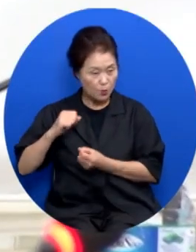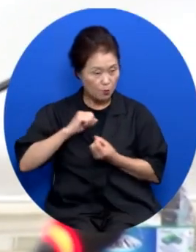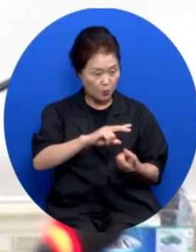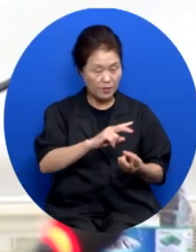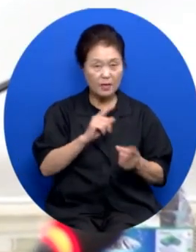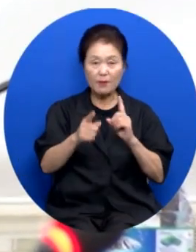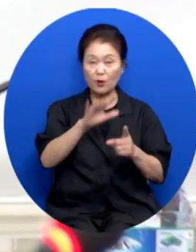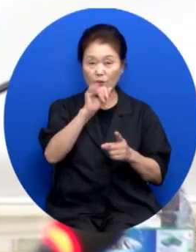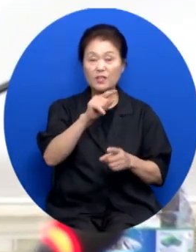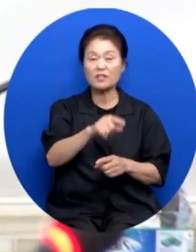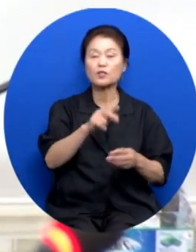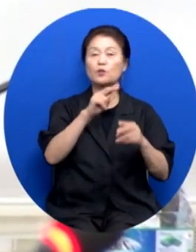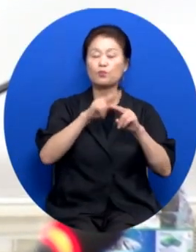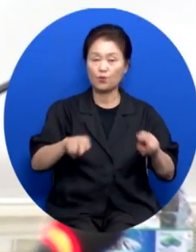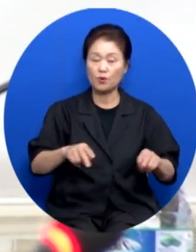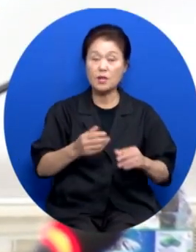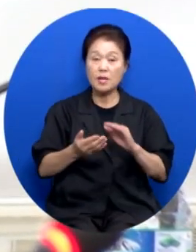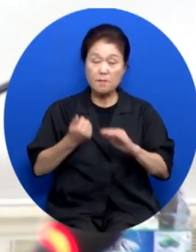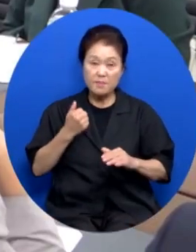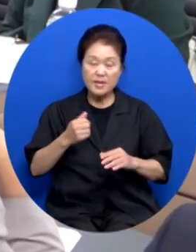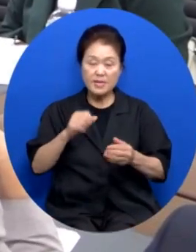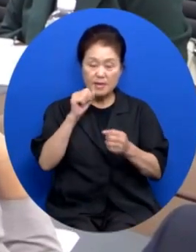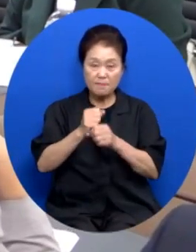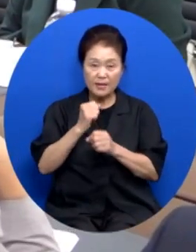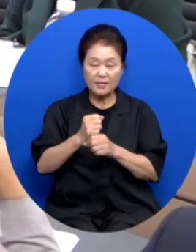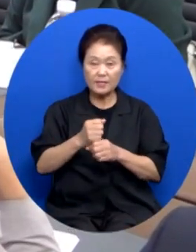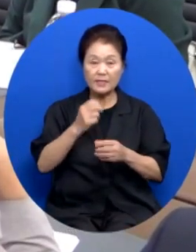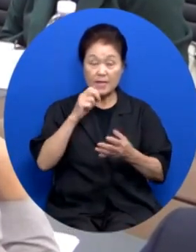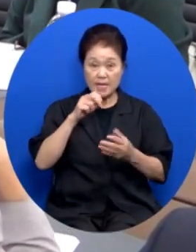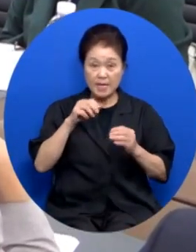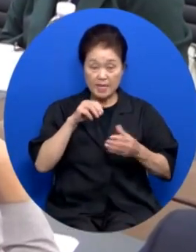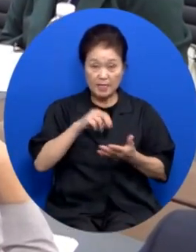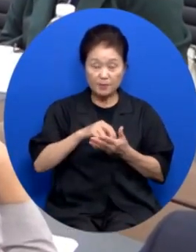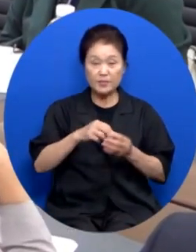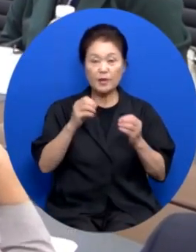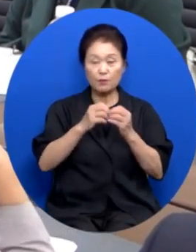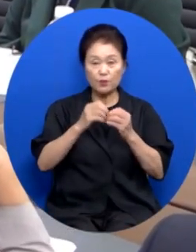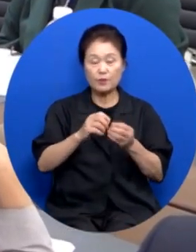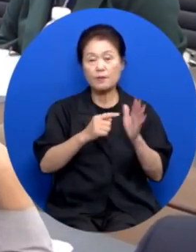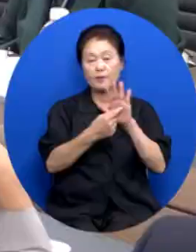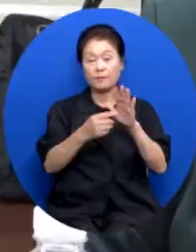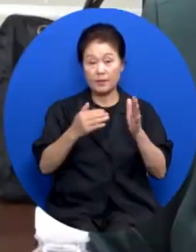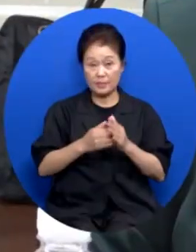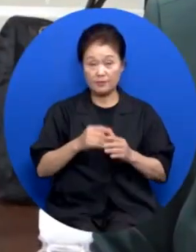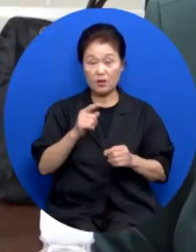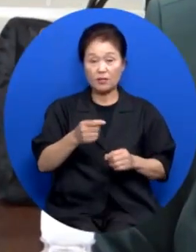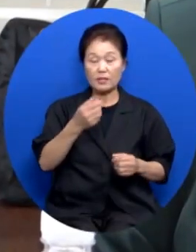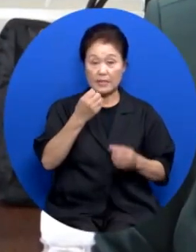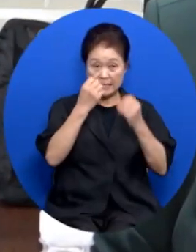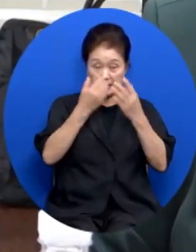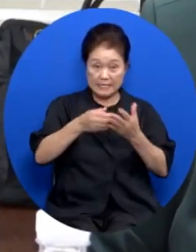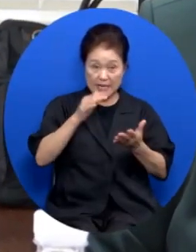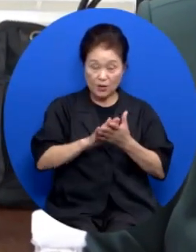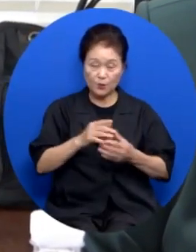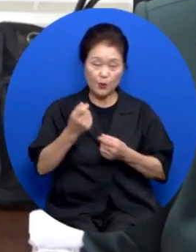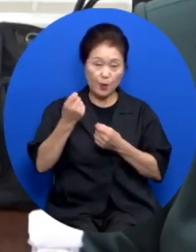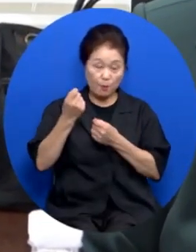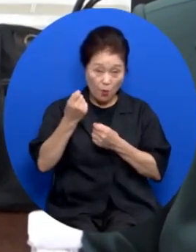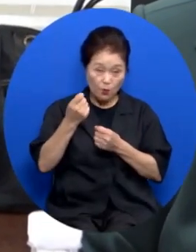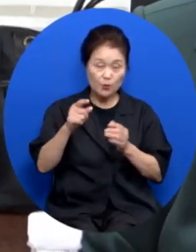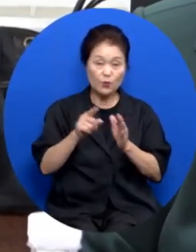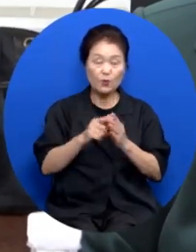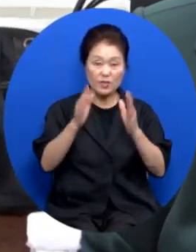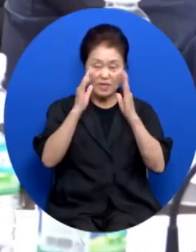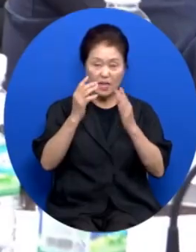부결, 미리 작성한 입장문을 낭독했습니다. 입장문에서는 한기총은 개혁주의 보수신학을 지지수호하고